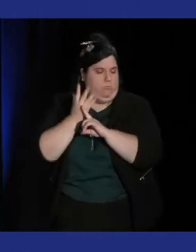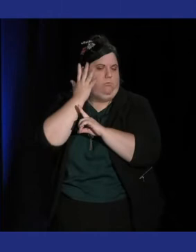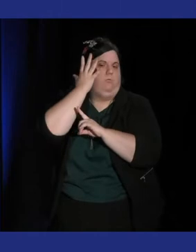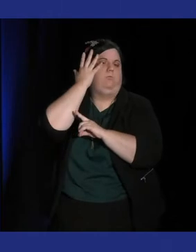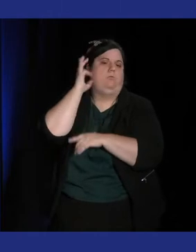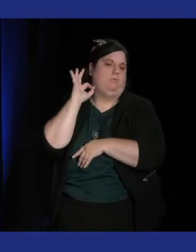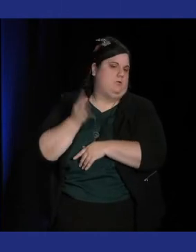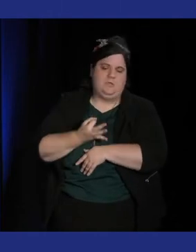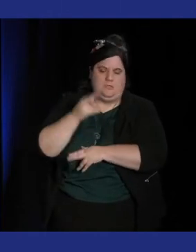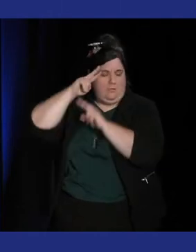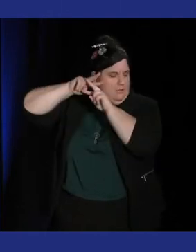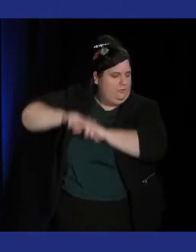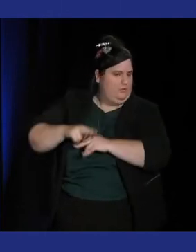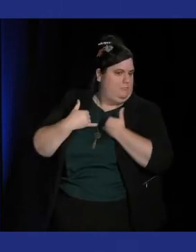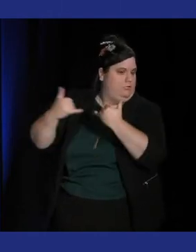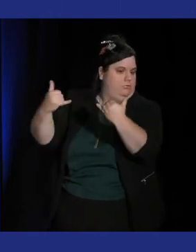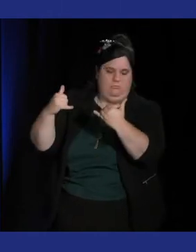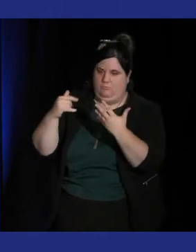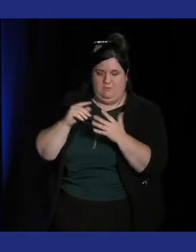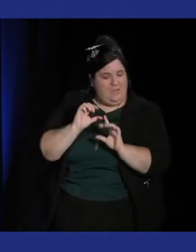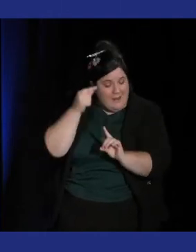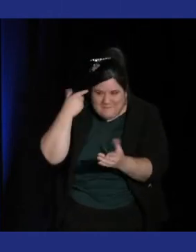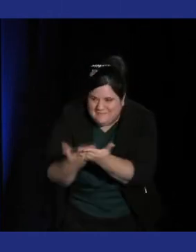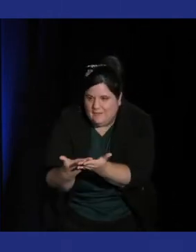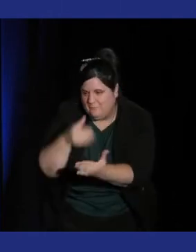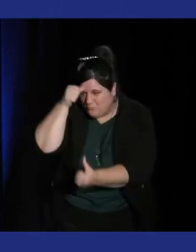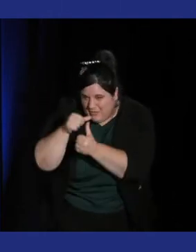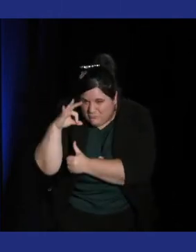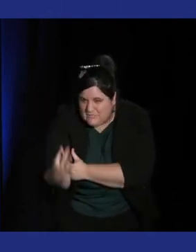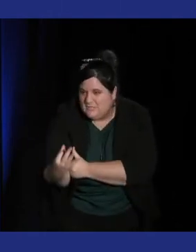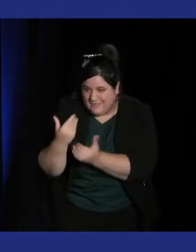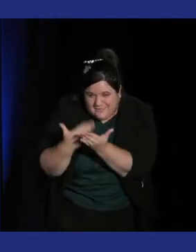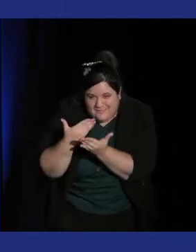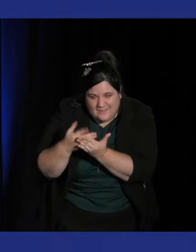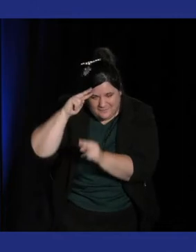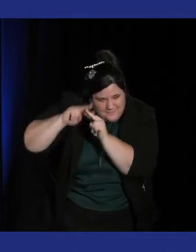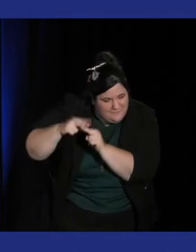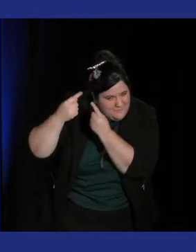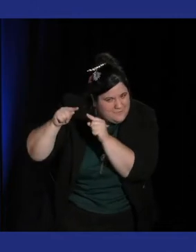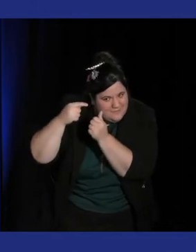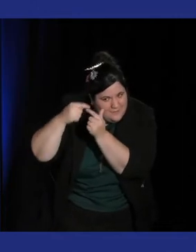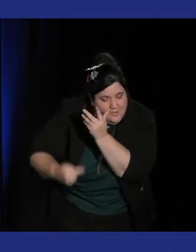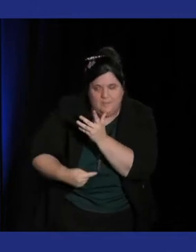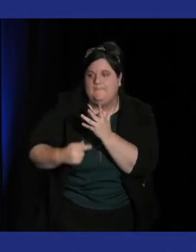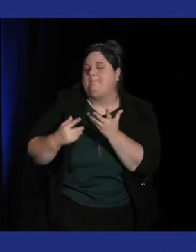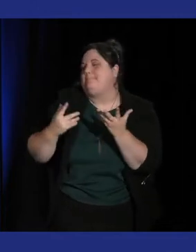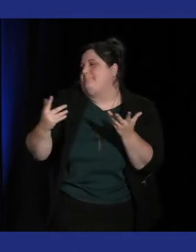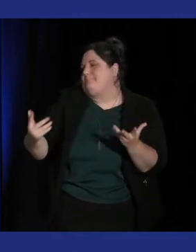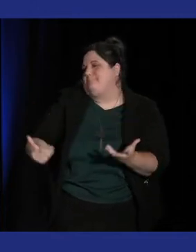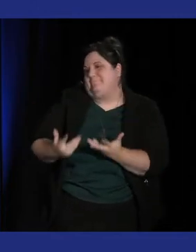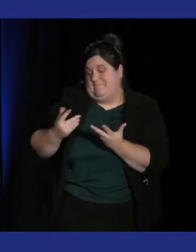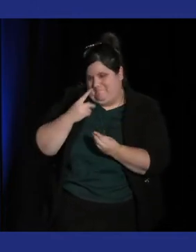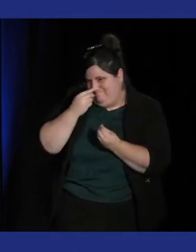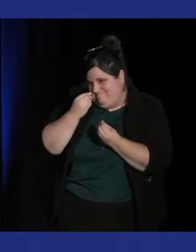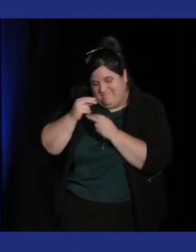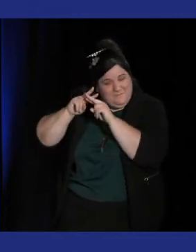dès la première note c'est quelque chose qui va pouvoir popper et qui va dire ah oui ça je m'en souviens ça ramène, c'est très lié à